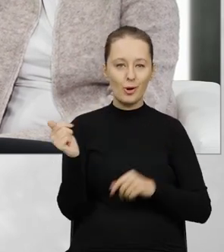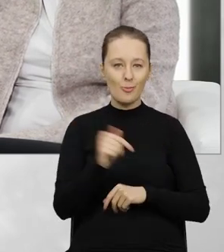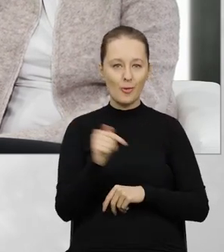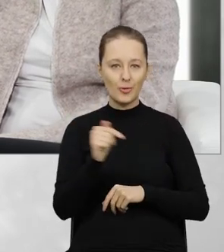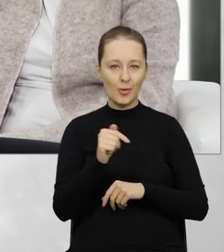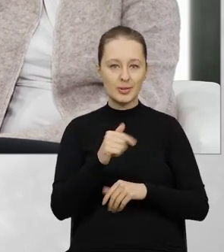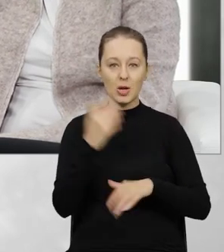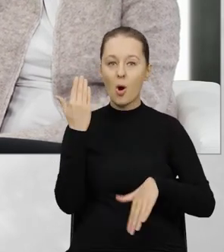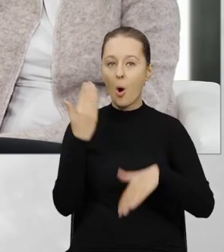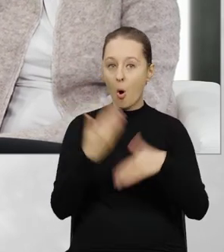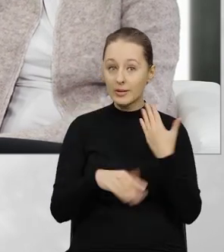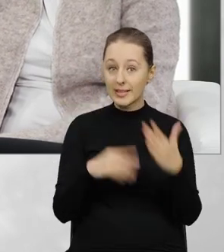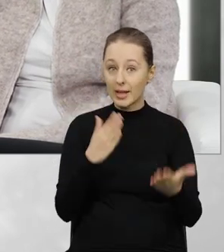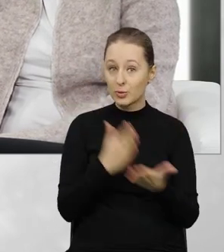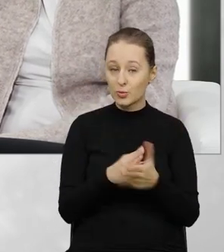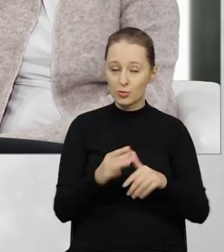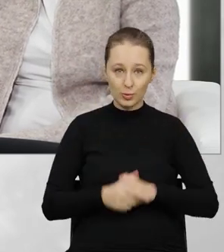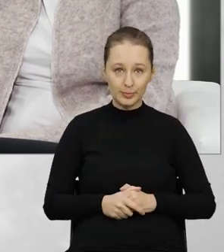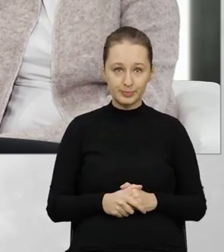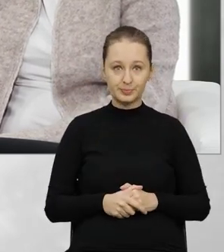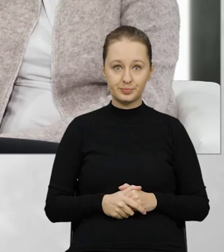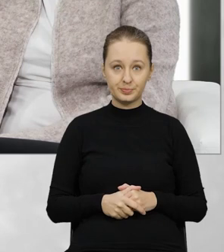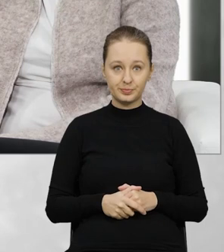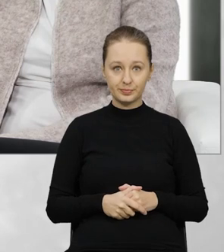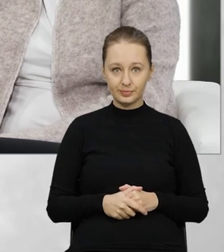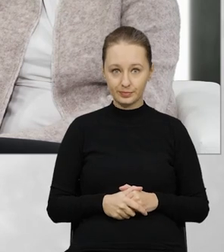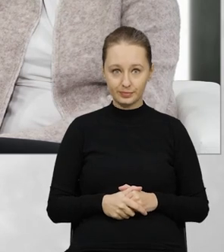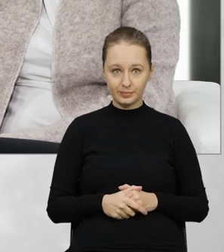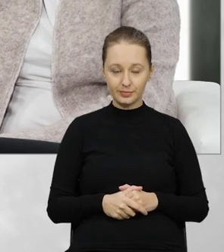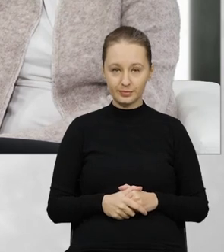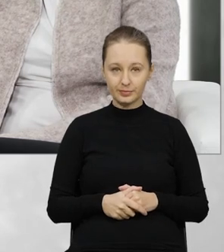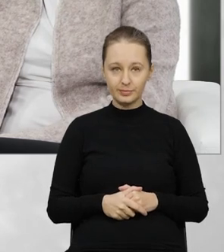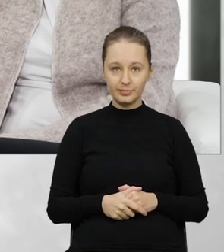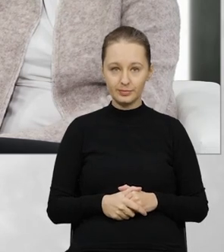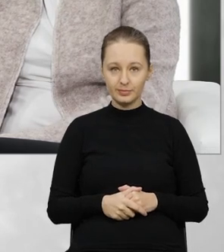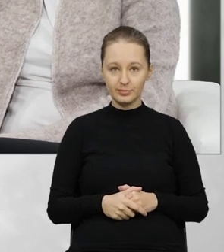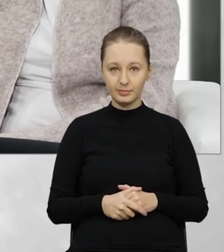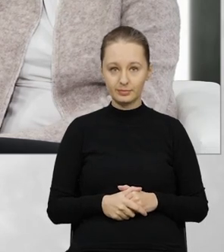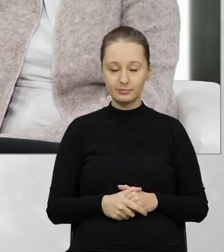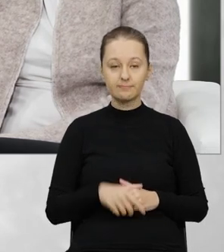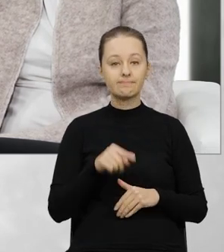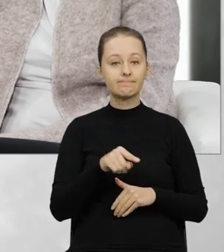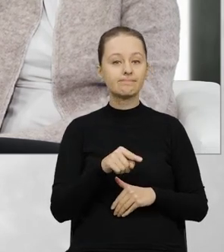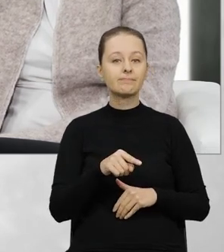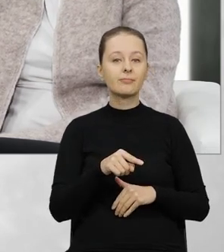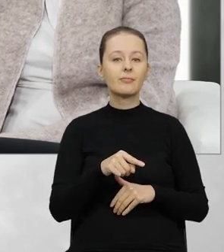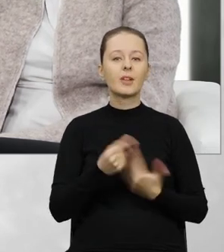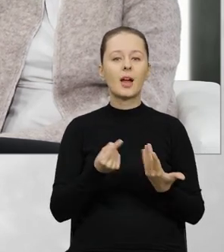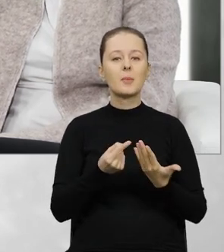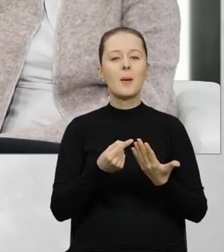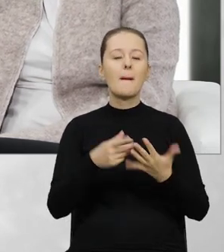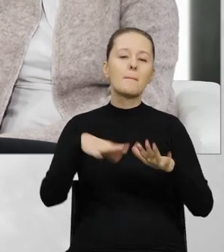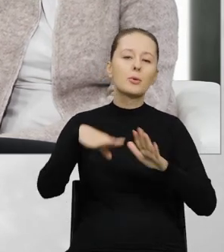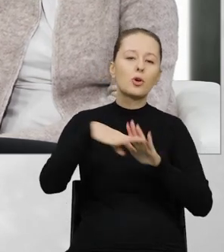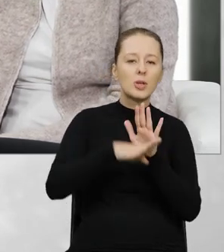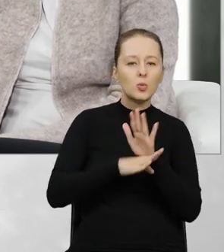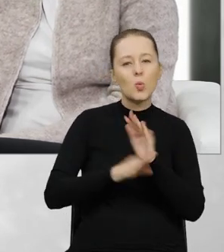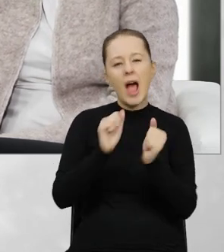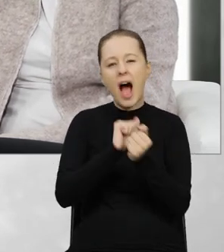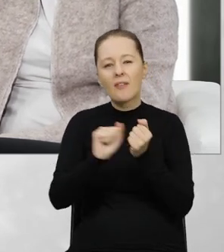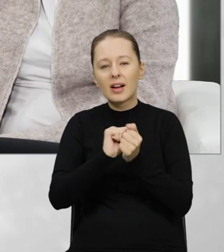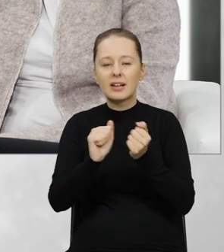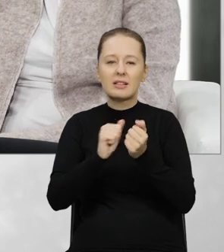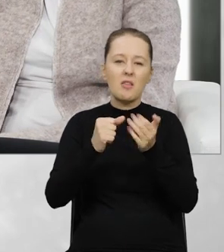obowiązek ostatni, który sprowadza się do stosowania procedura awaryjnej w